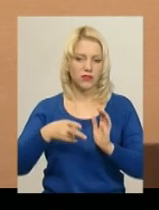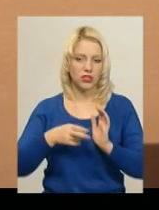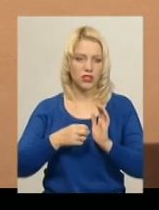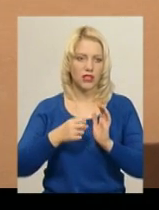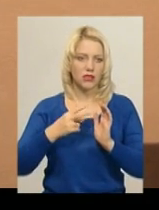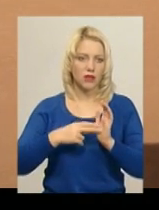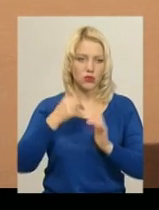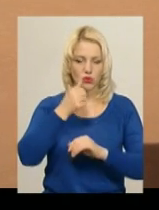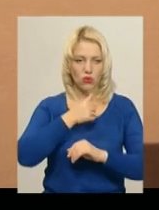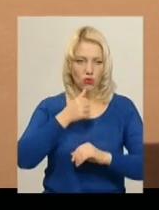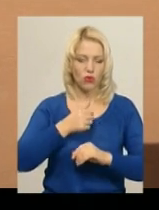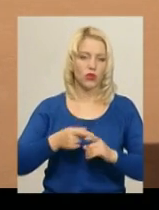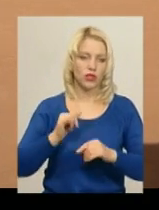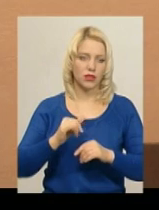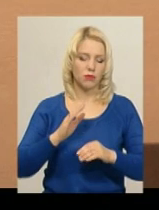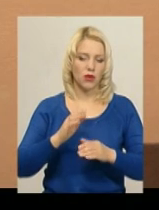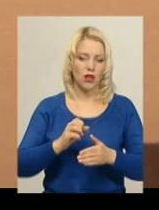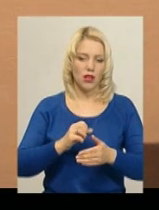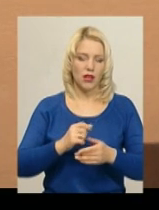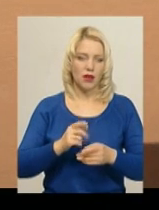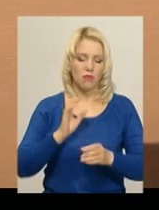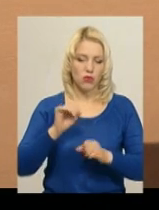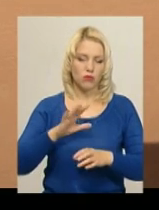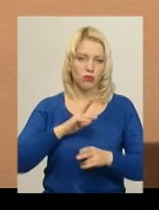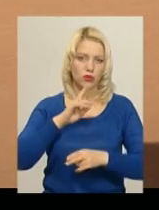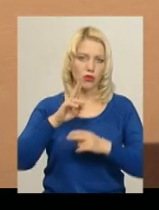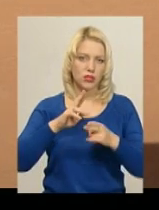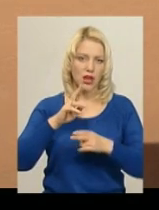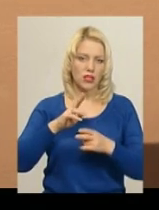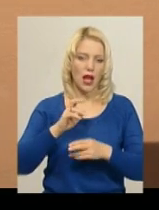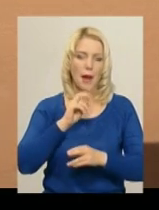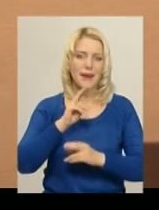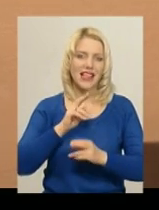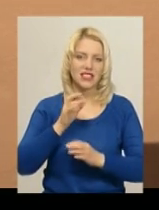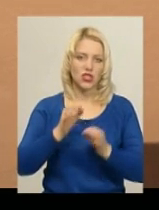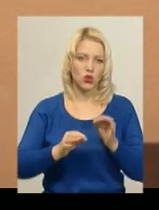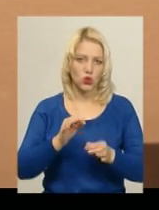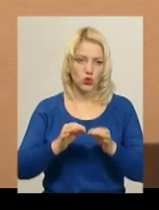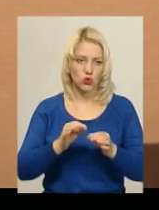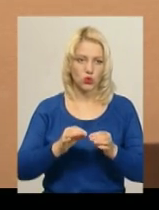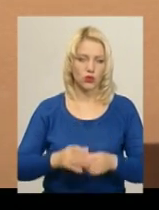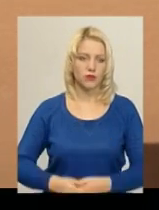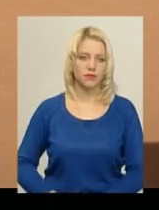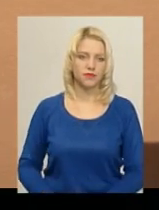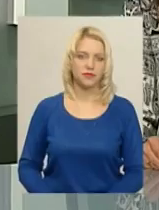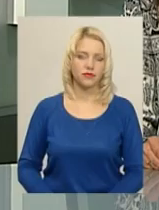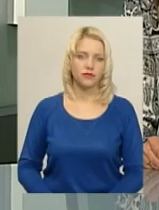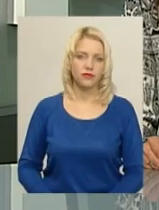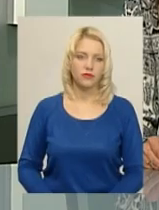нагайному виконанню після її оголошення та може бути оскаржено до Аполіційного суду Хмельницької області протягом п'яти днів зняєї про оголошення.